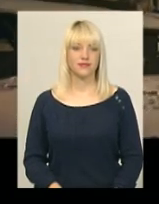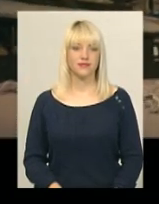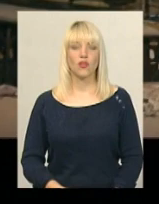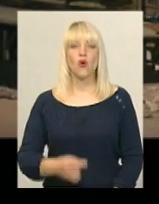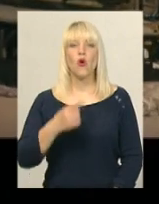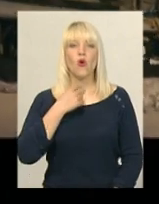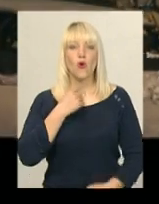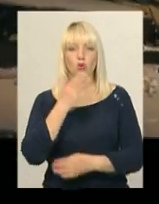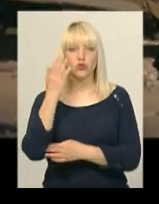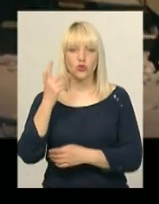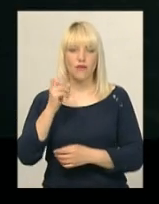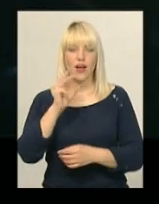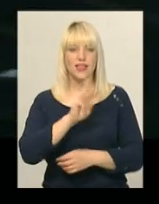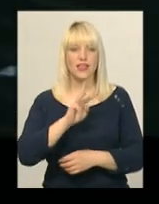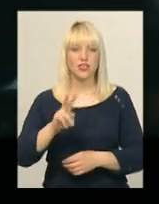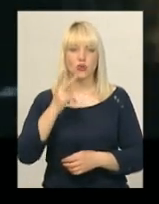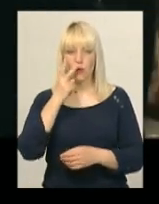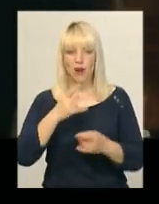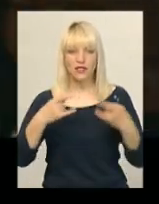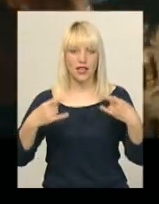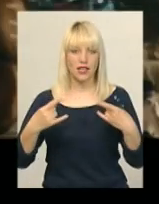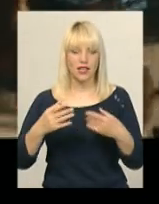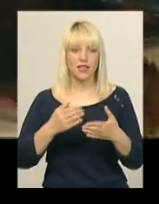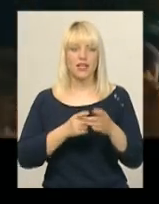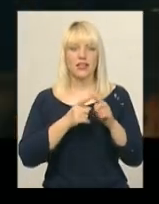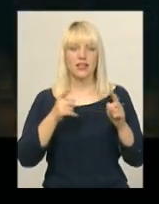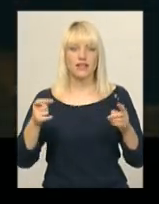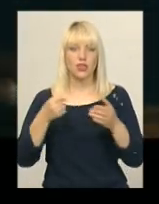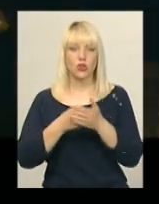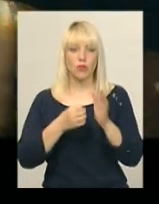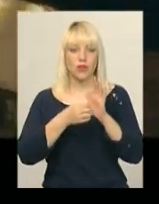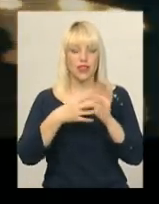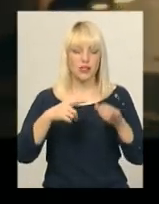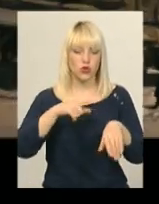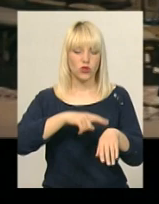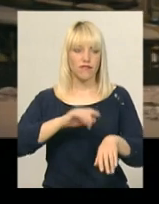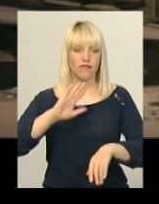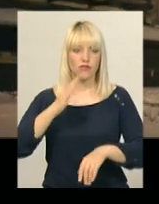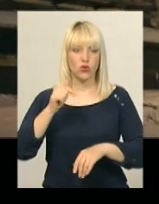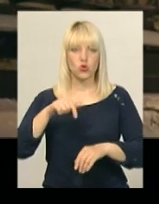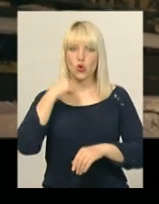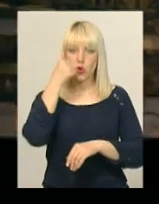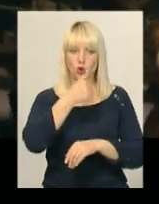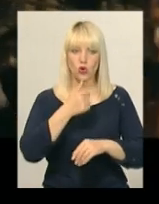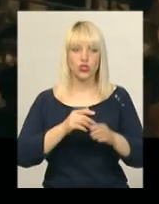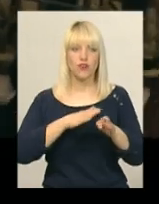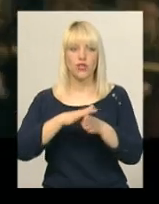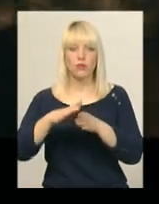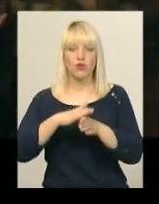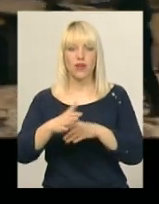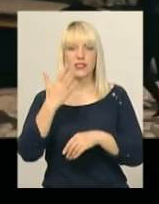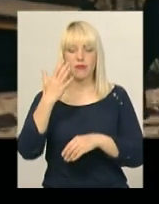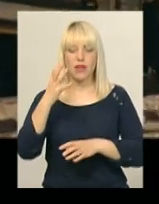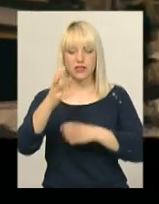Голосування на сайті, що ви зараз бачите на екрані, триватиме до 15-ї години вівторка. Нагадаю, цьогоріч відбуваються п'яті світові змагання за